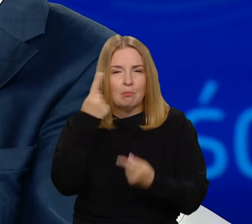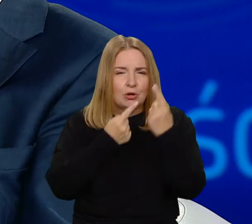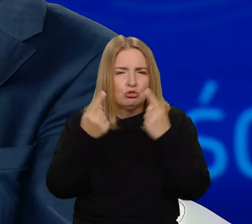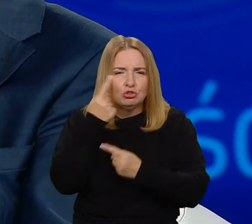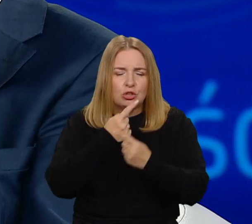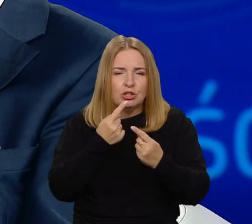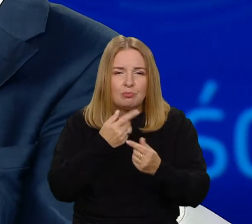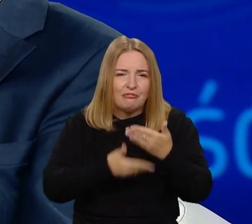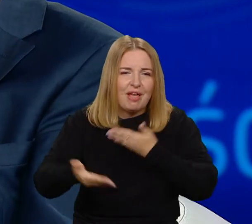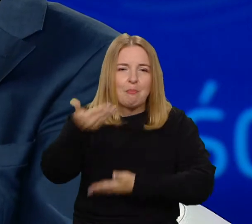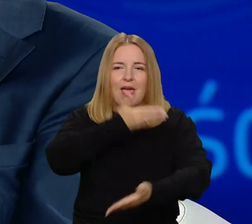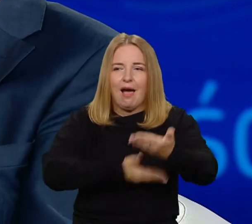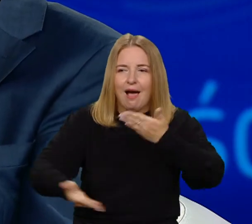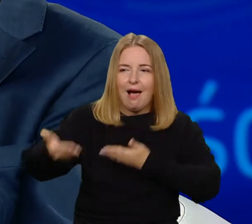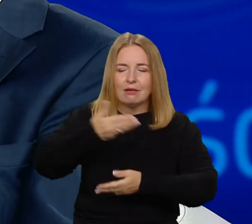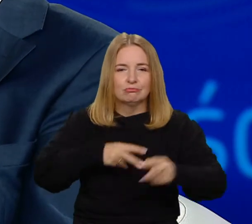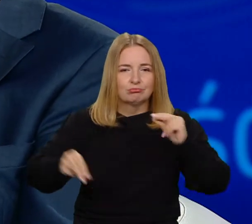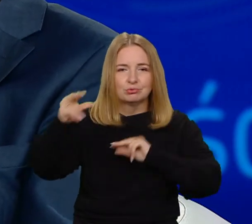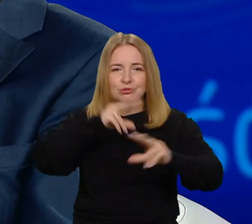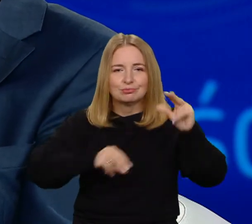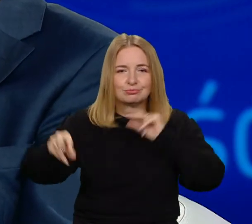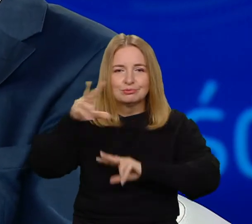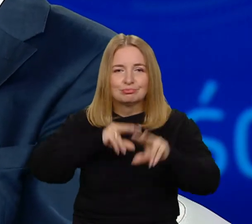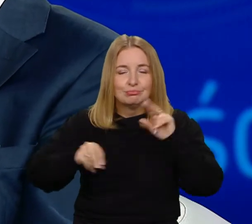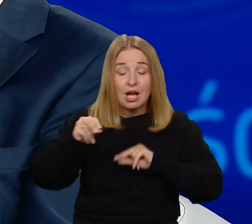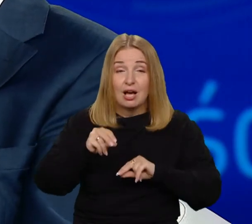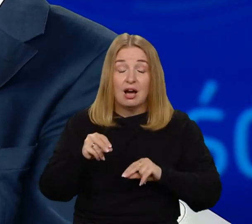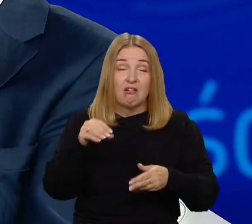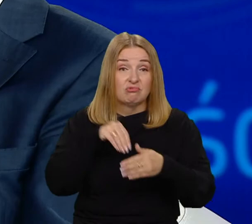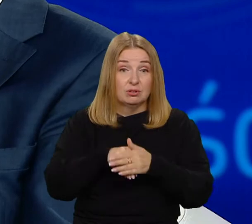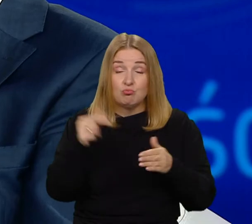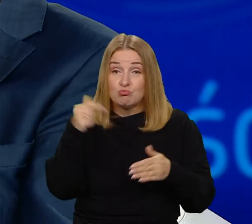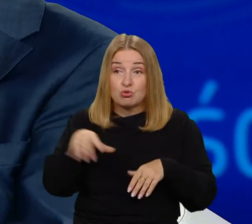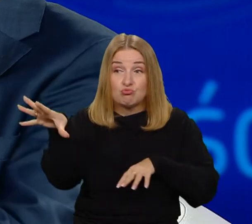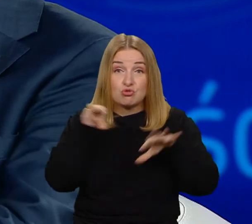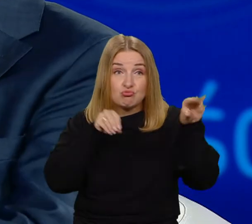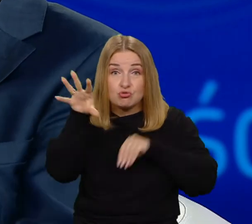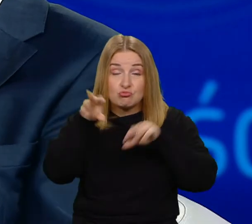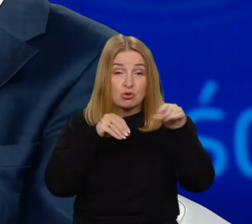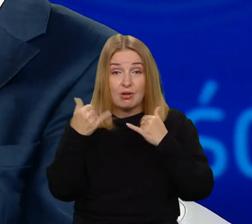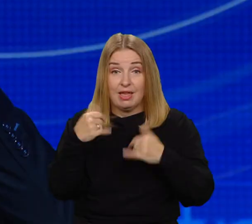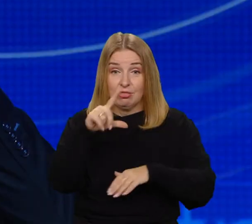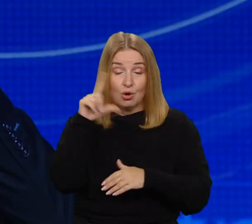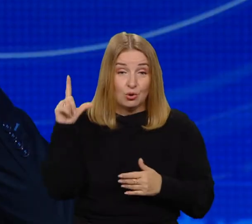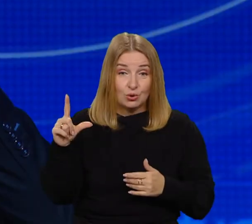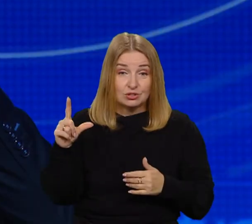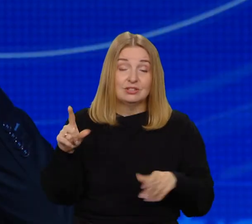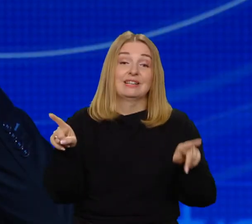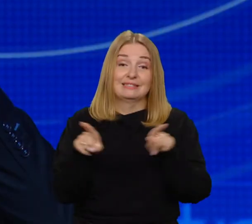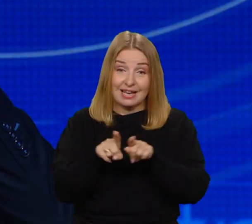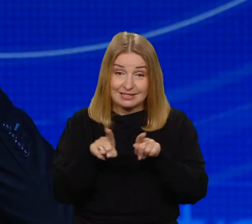człowieka, jak do tej pory, takiego inspirującego niż myśl innego człowieka. Pan redaktor tutaj przywołuje myśli